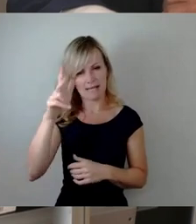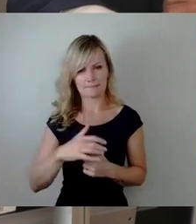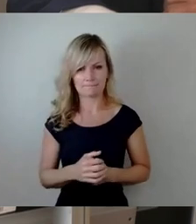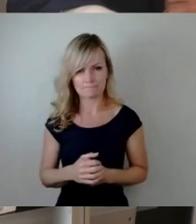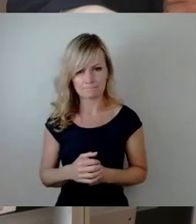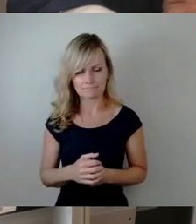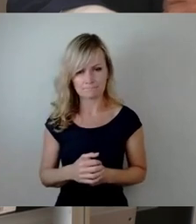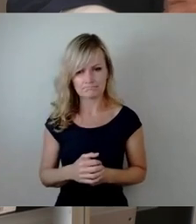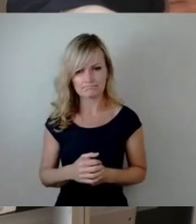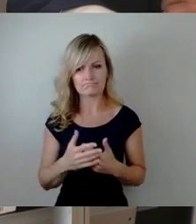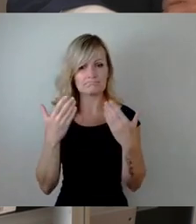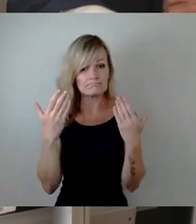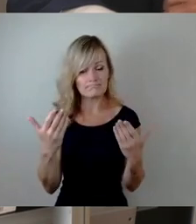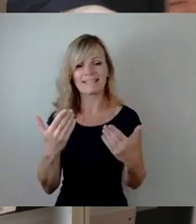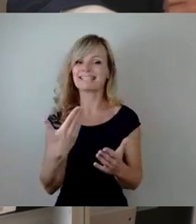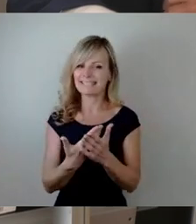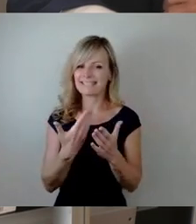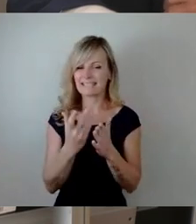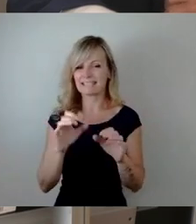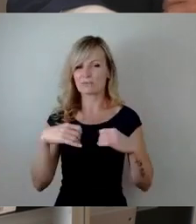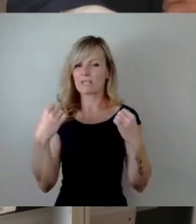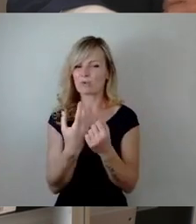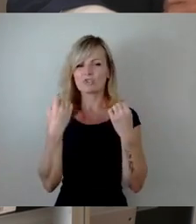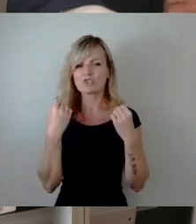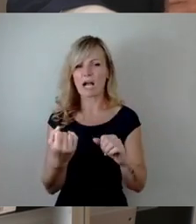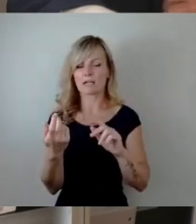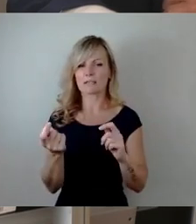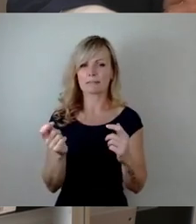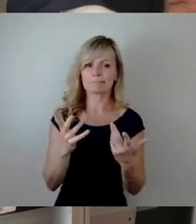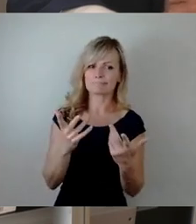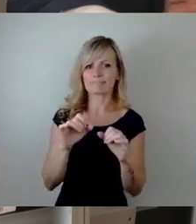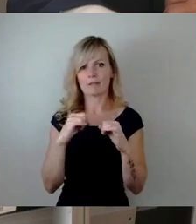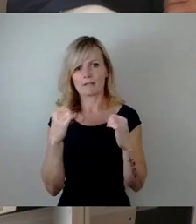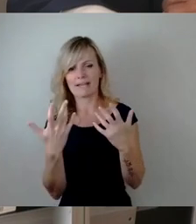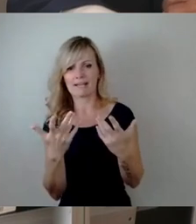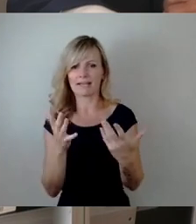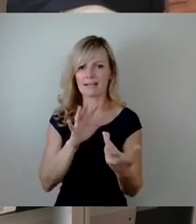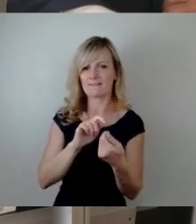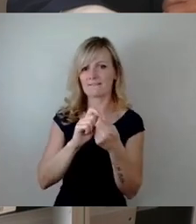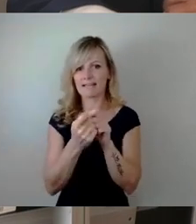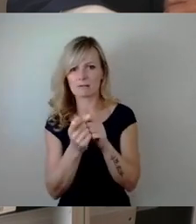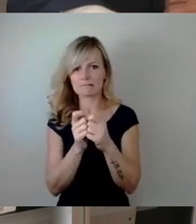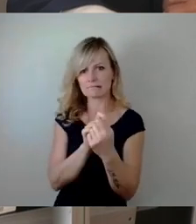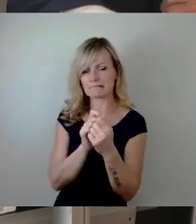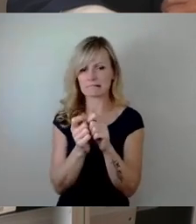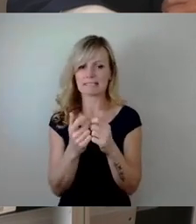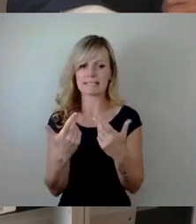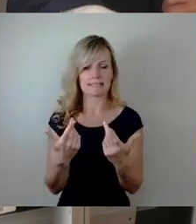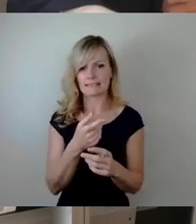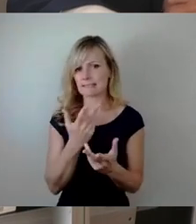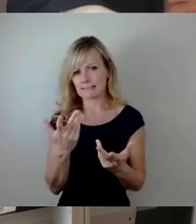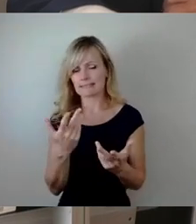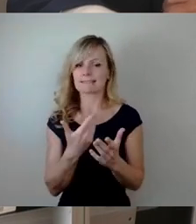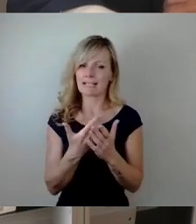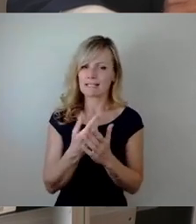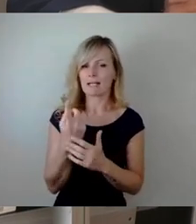aufgrund dieser sehr dynamischen Lage haben Herr Pratzke und ich entschieden, den Stab für besondere Ereignisse neben den Strukturen